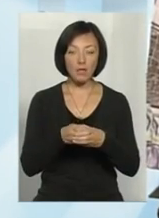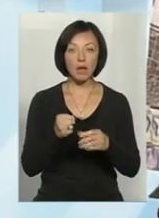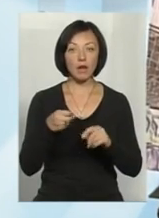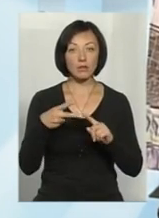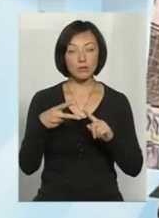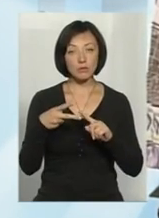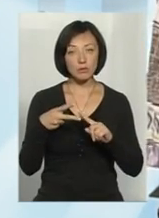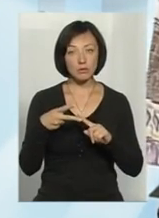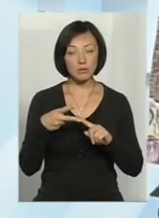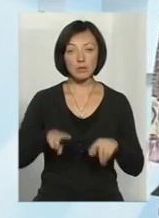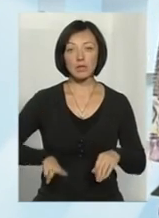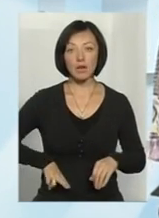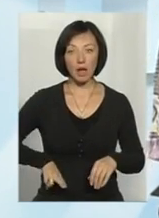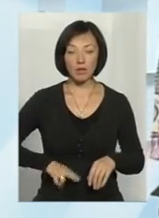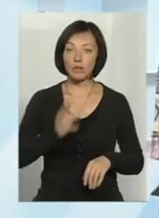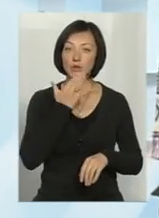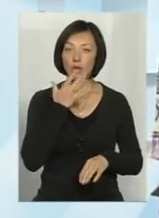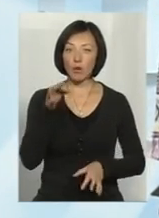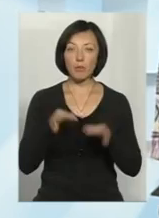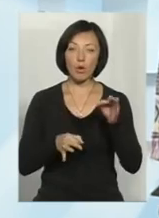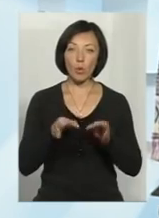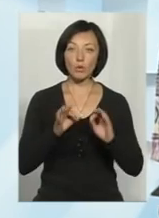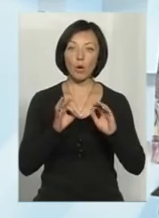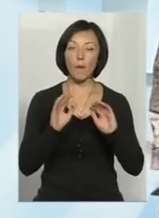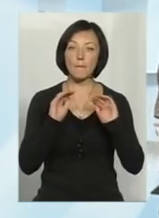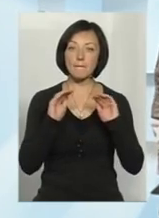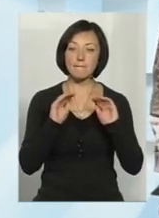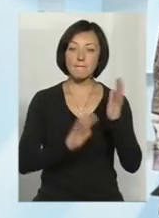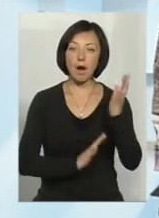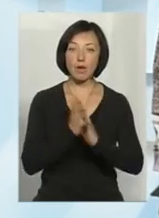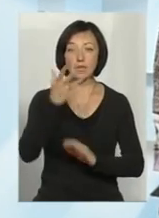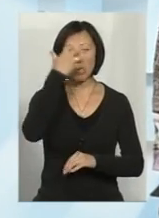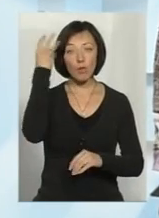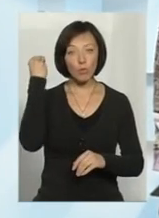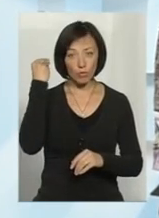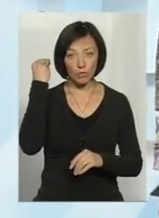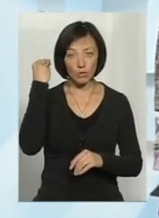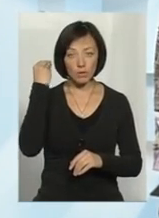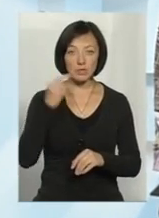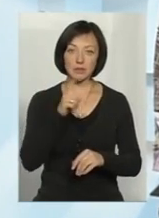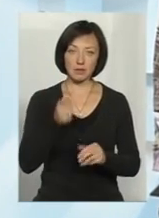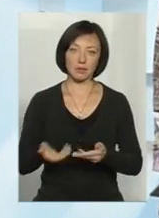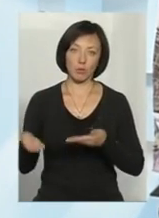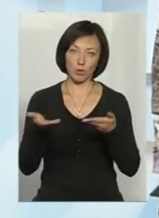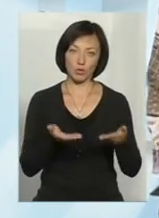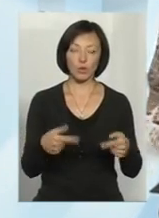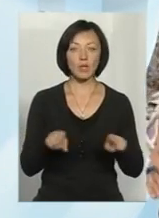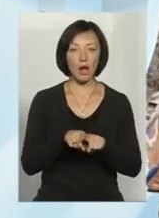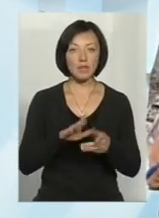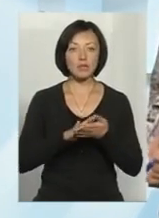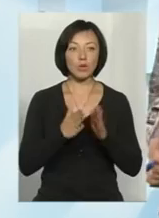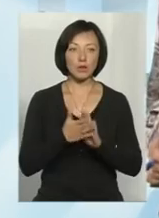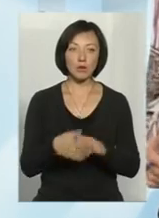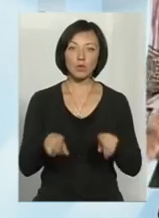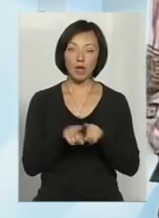А директор Національного природного парку забув за запрошенням. Отака ситуація,